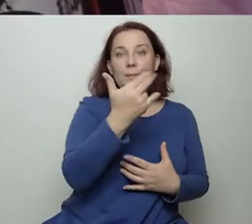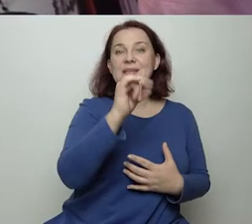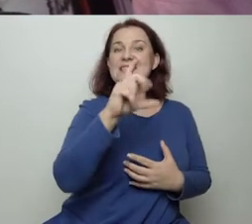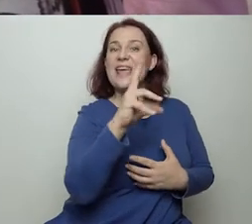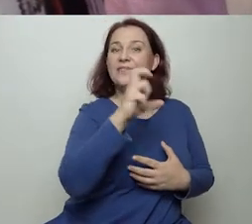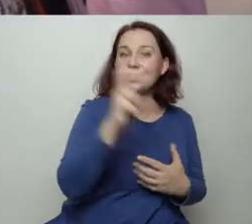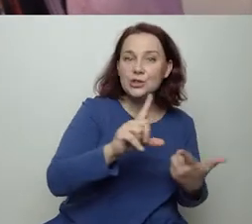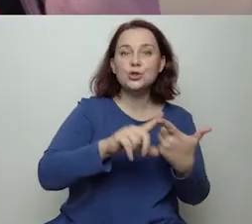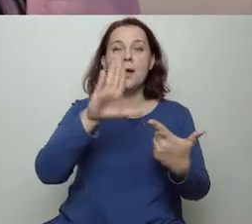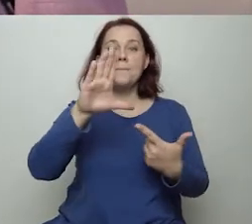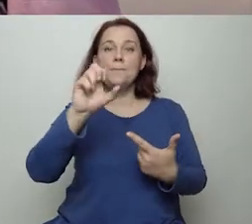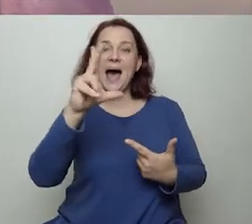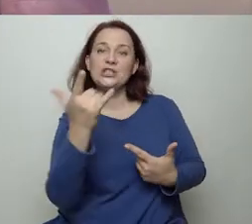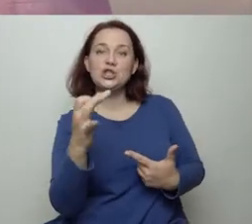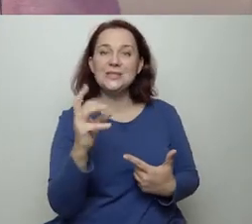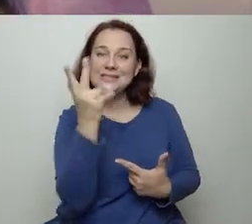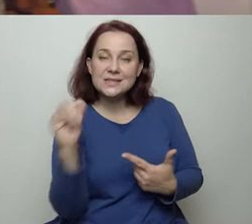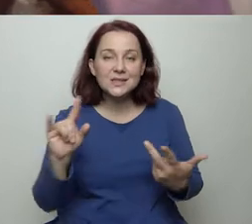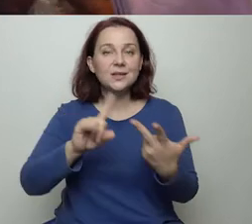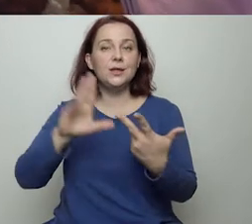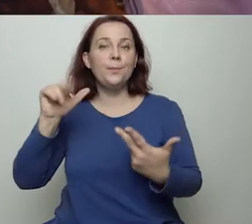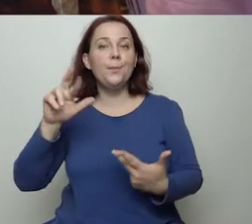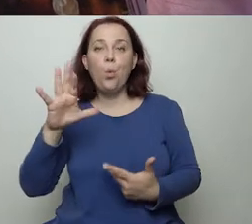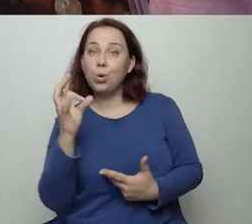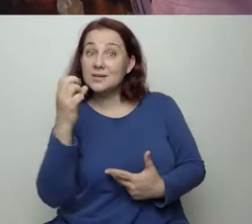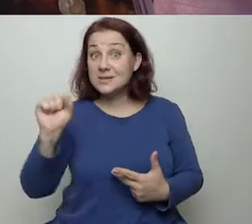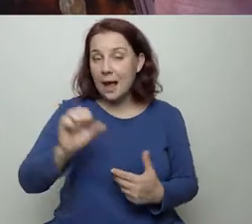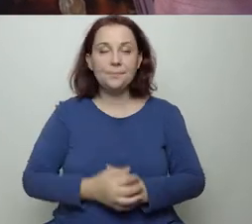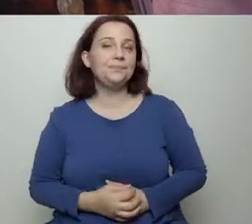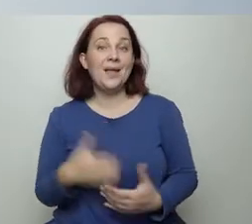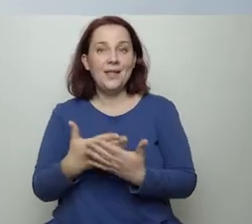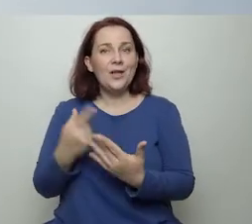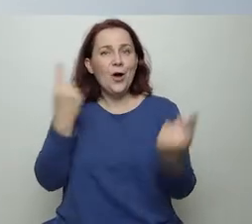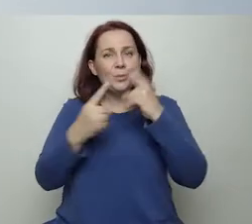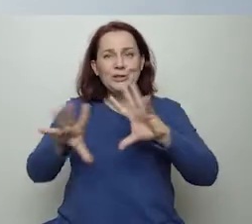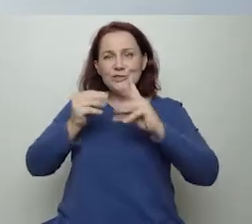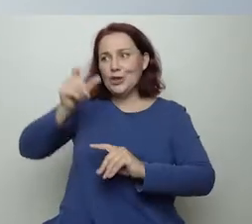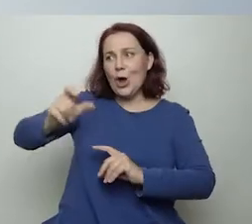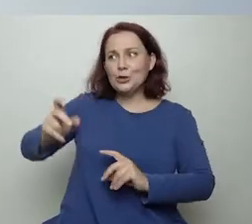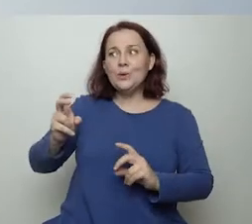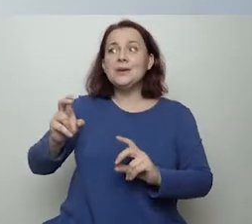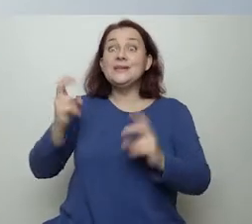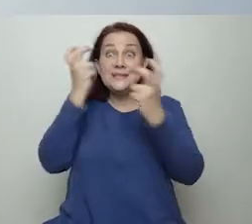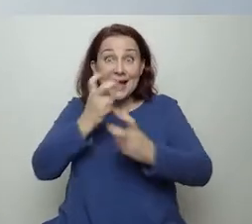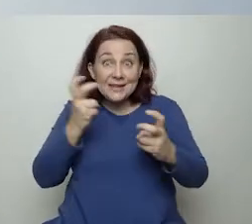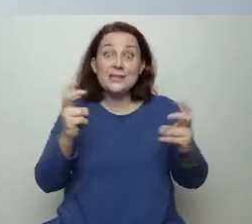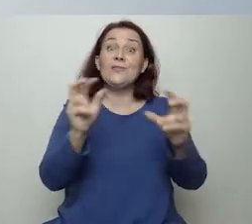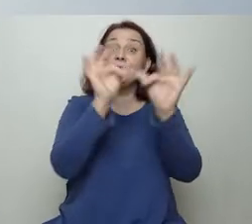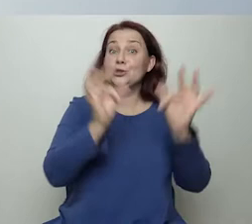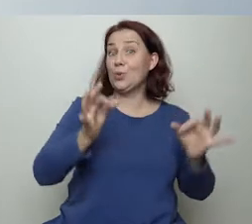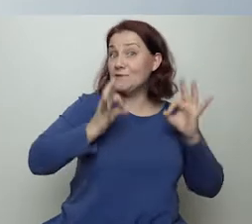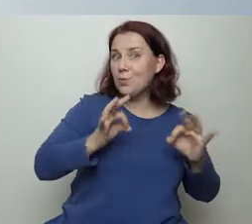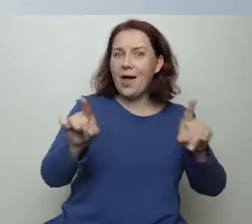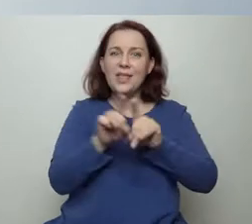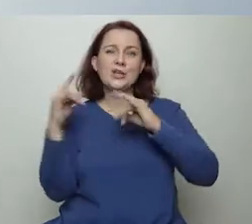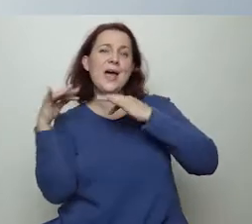Baczyńskiego i na przykład Bursa. Więc myślę, że wszyscy z Państwa, którzy są zainteresowani nie tylko sztuką współczesną, ale też takimi